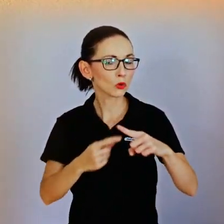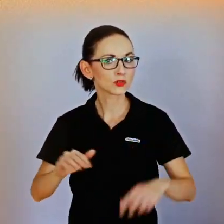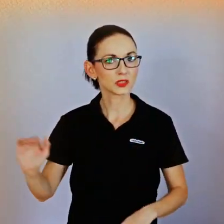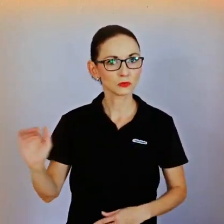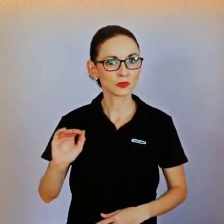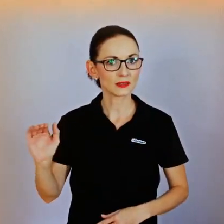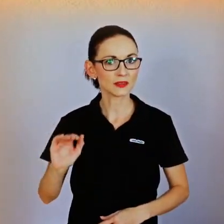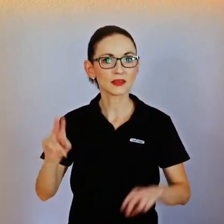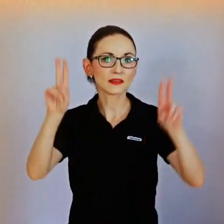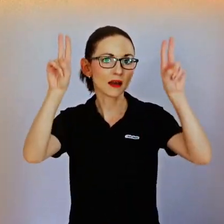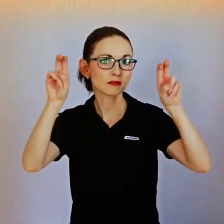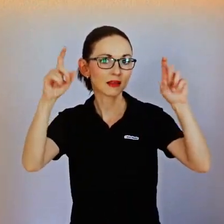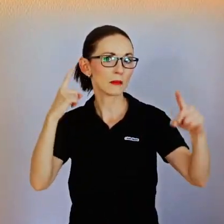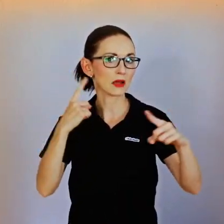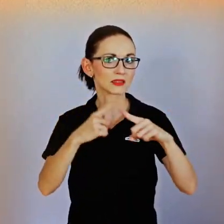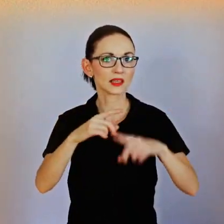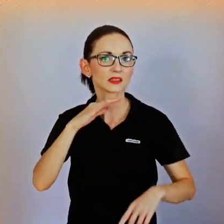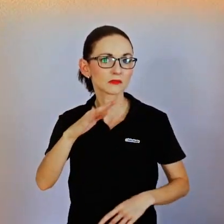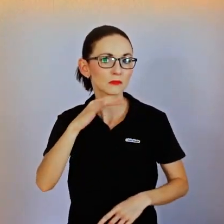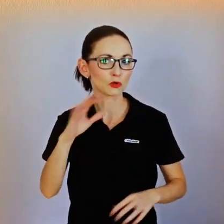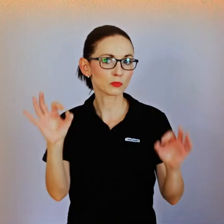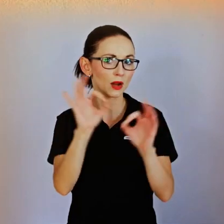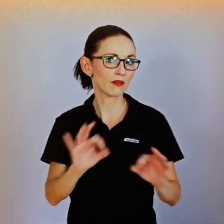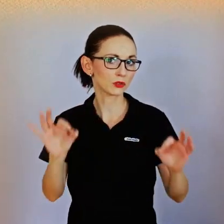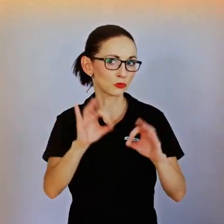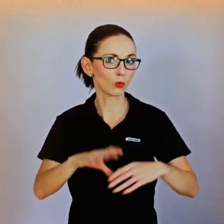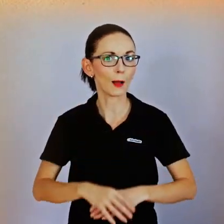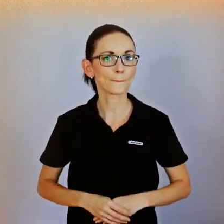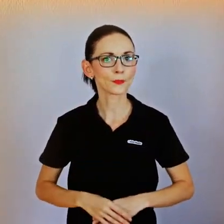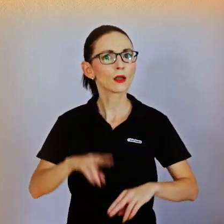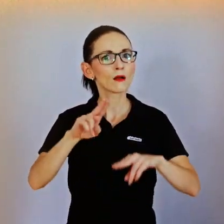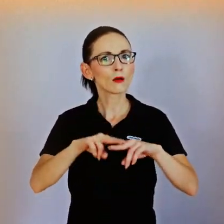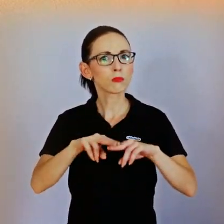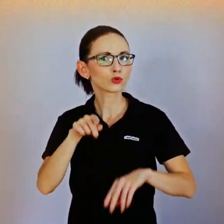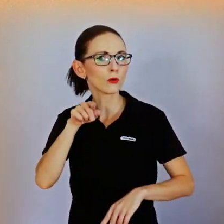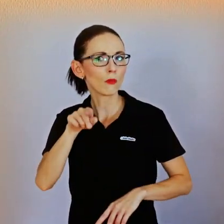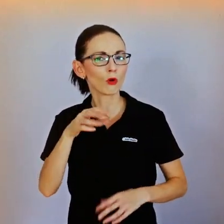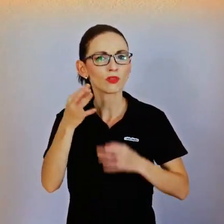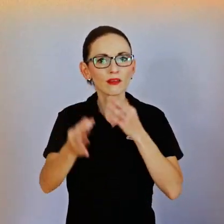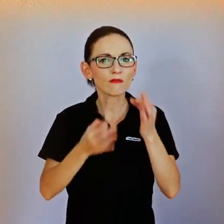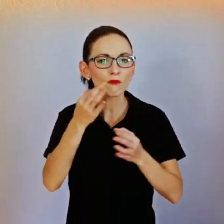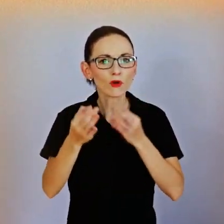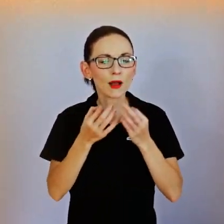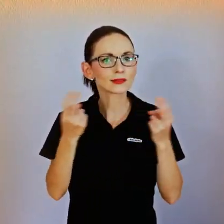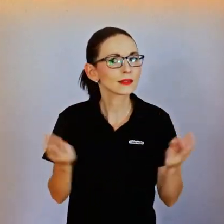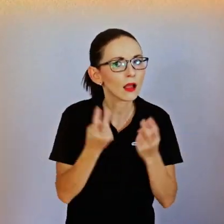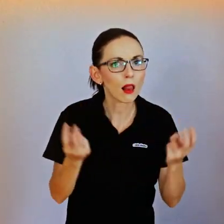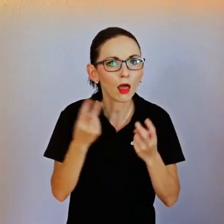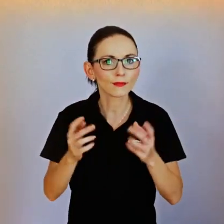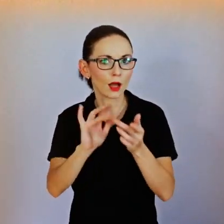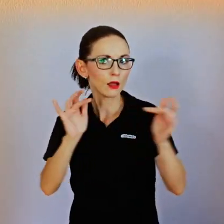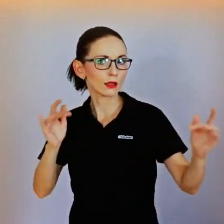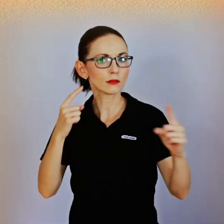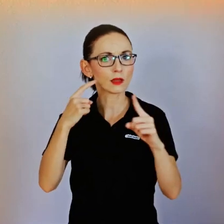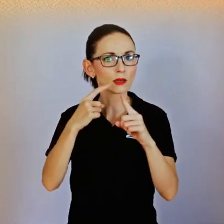informacemi, kterých mají nedostatek, tak pornografii vnímají jako návod. My třeba vnímáme, že